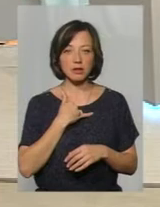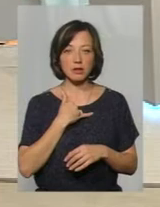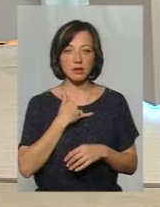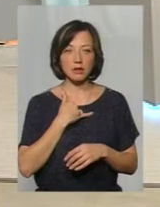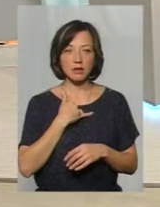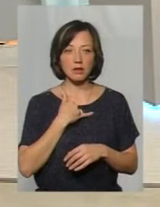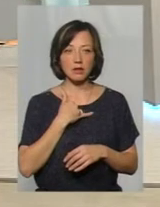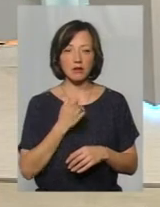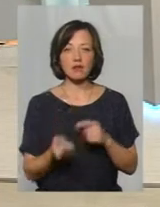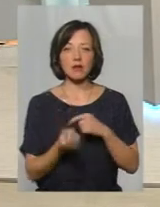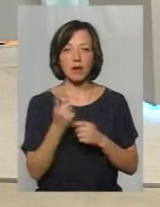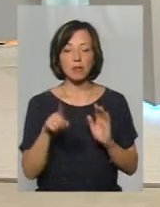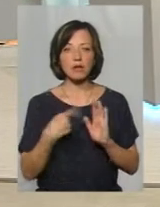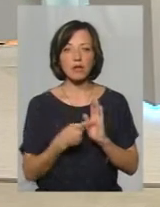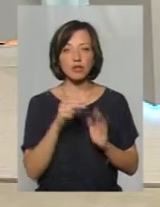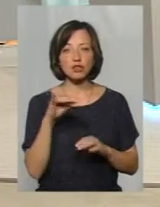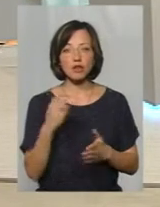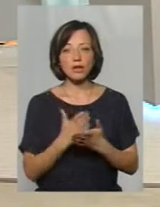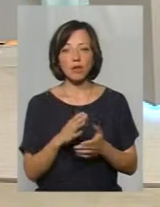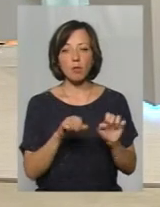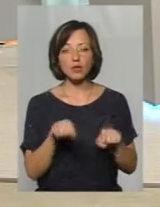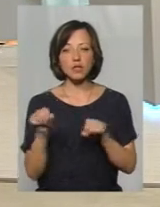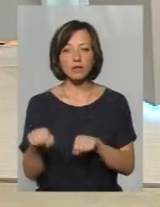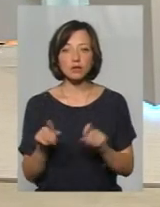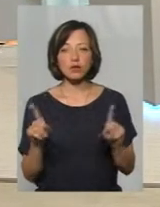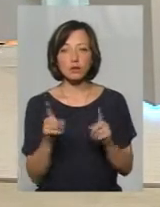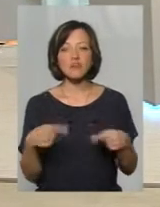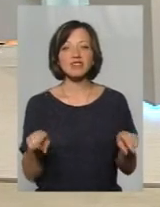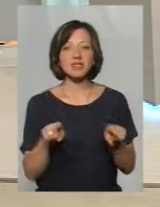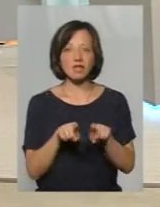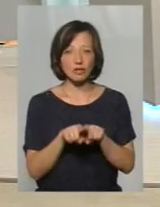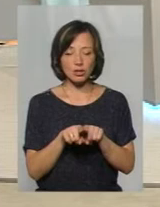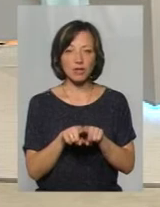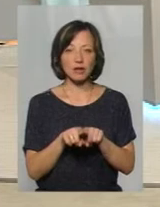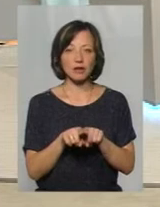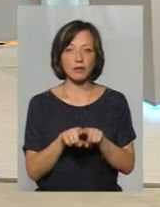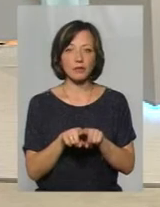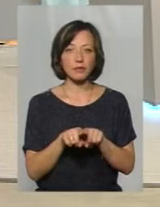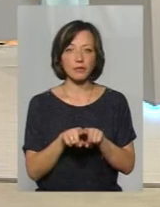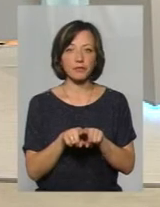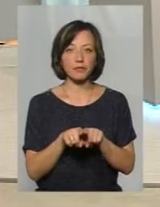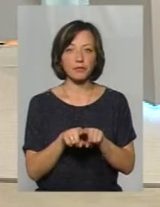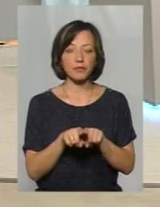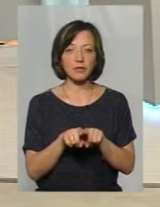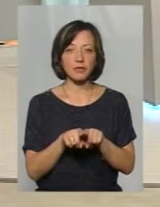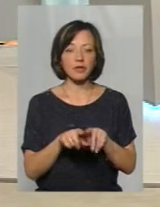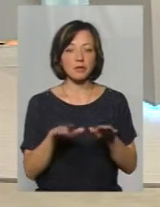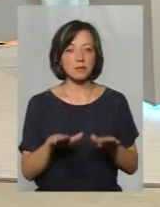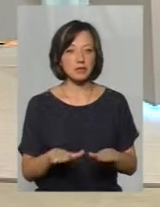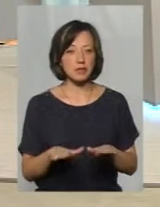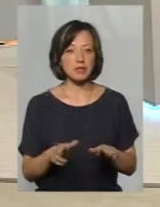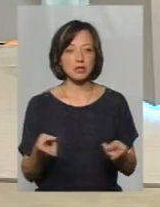логічно, випливає питання, чи є якісь можливості для того, аби все ж таки місце